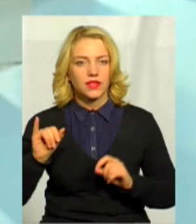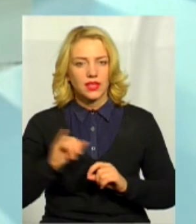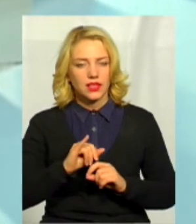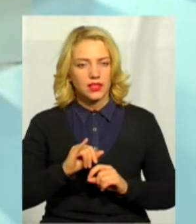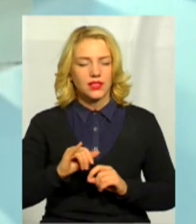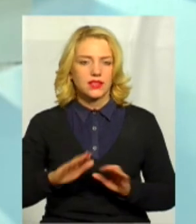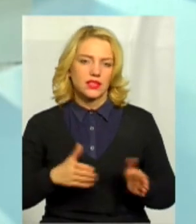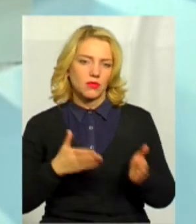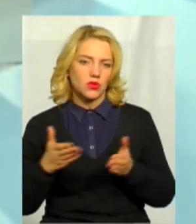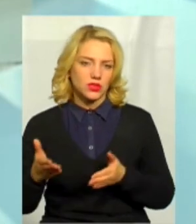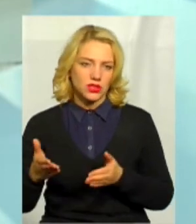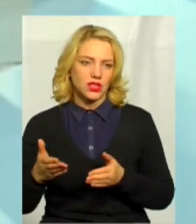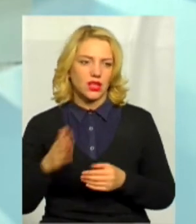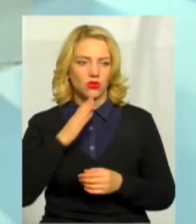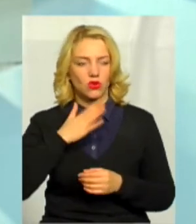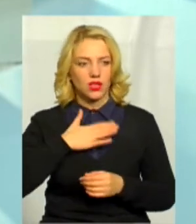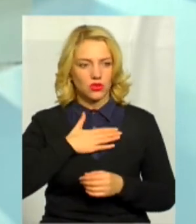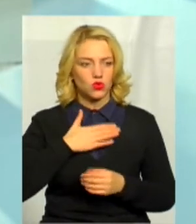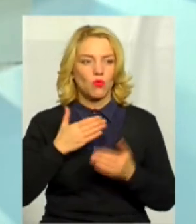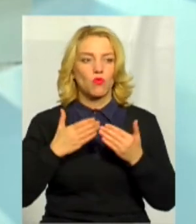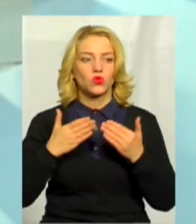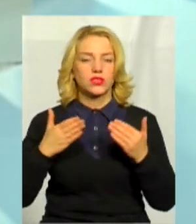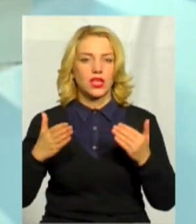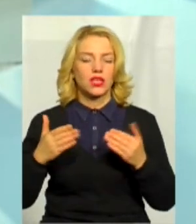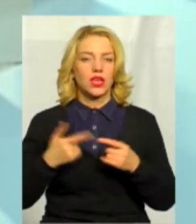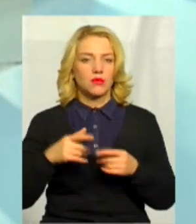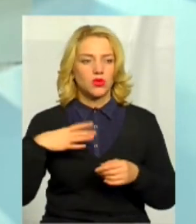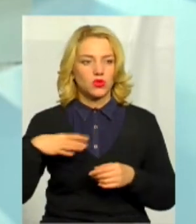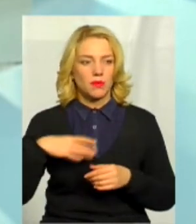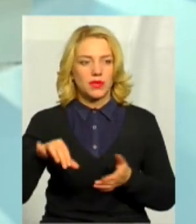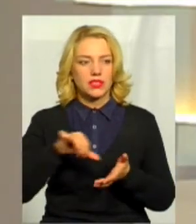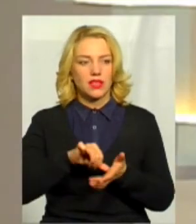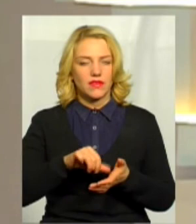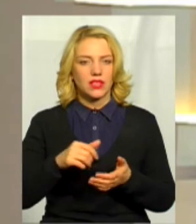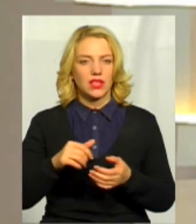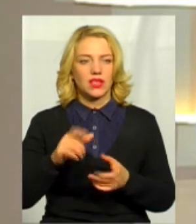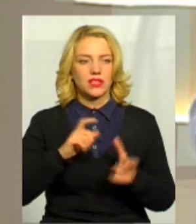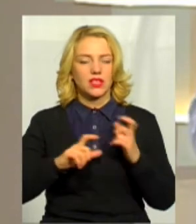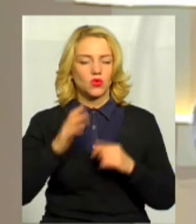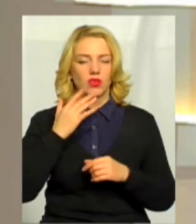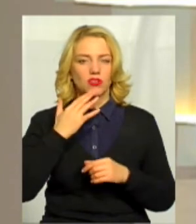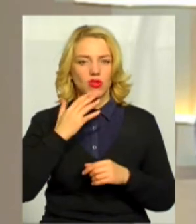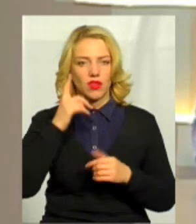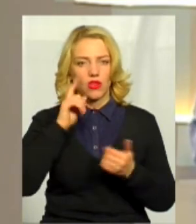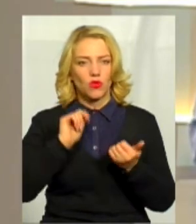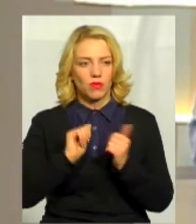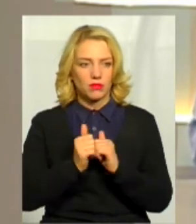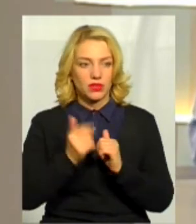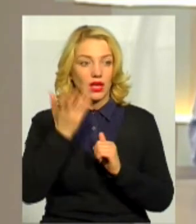І запросила все ж таки до нашого музею, ми дочекалися представників Інституту національної пам'яті. І коли вони,